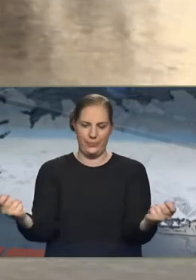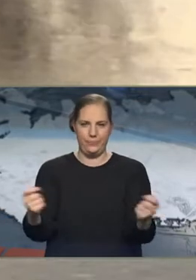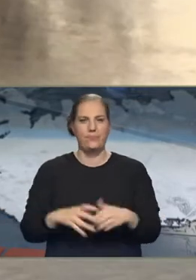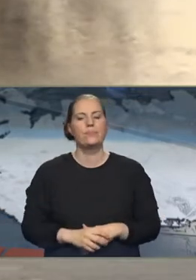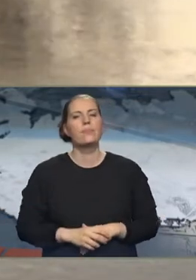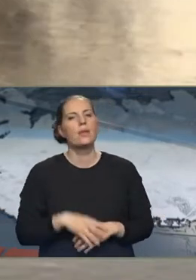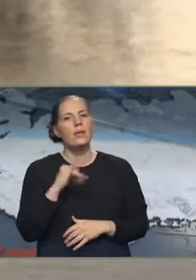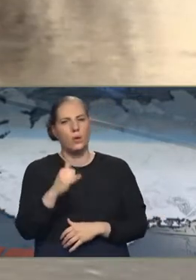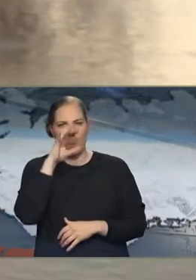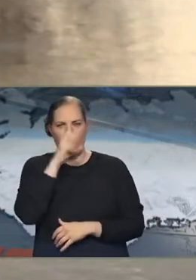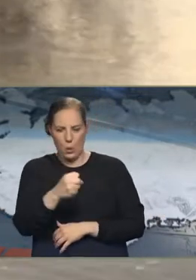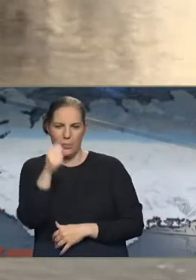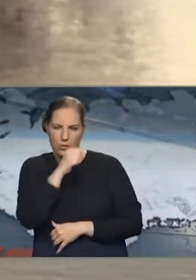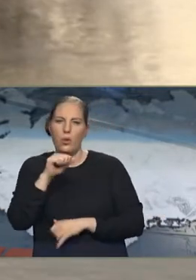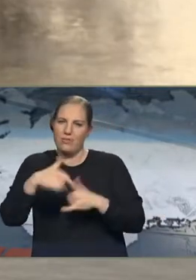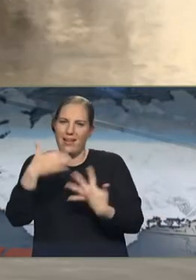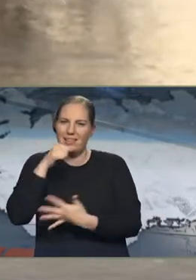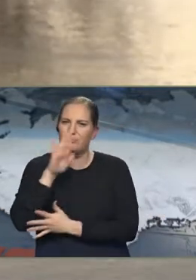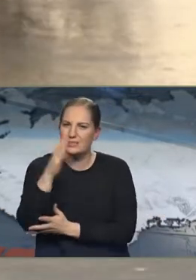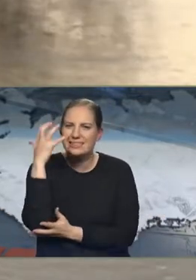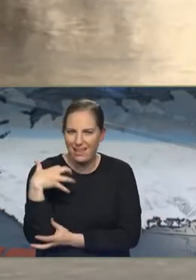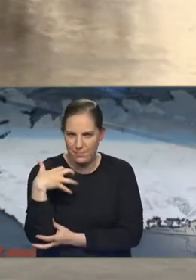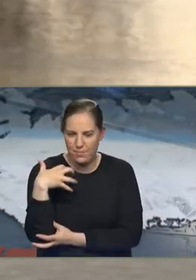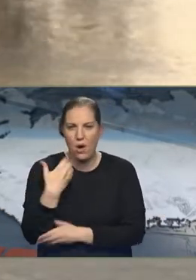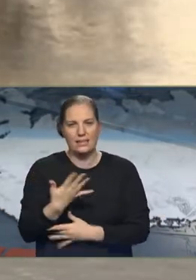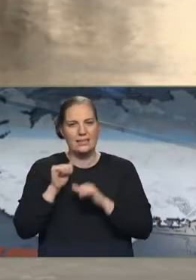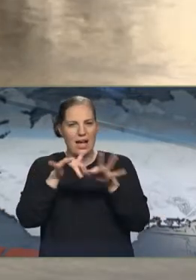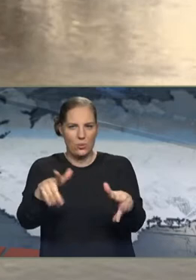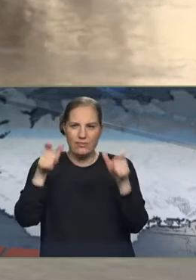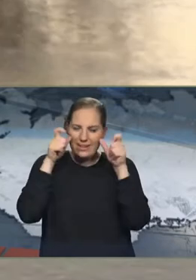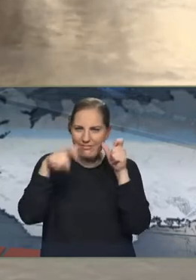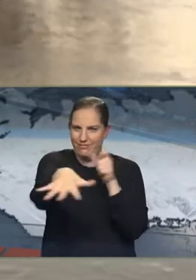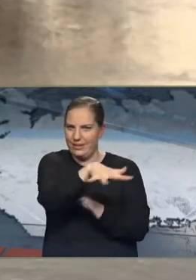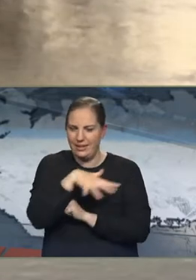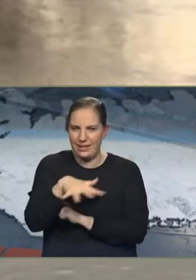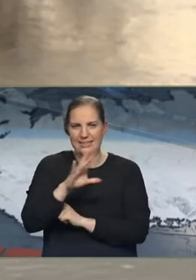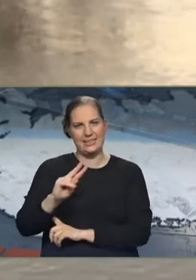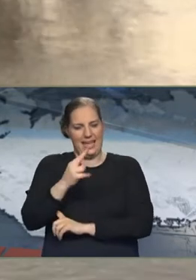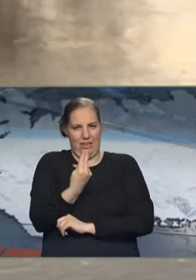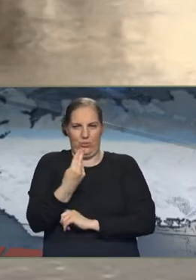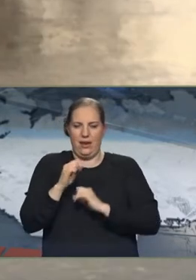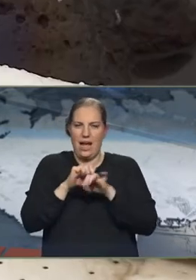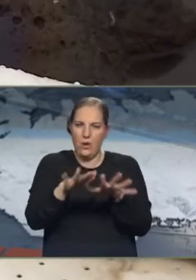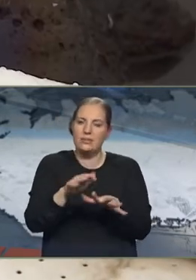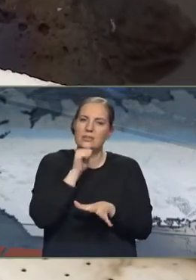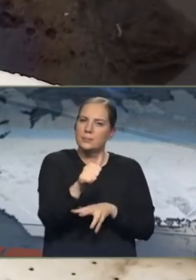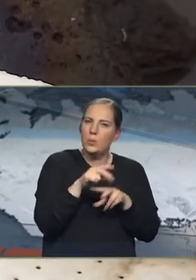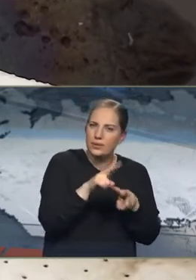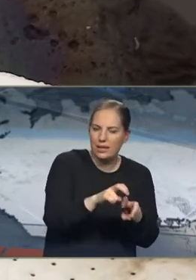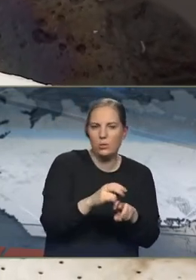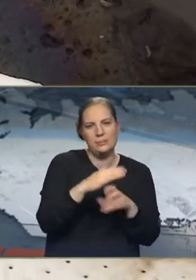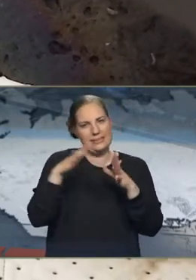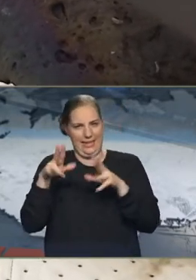ólijamengun er náttúrulega alltaf óaskileg og það getur náttúrulega haft áhrif á lífríkið. Þetta getur haft eitrunar áhrif á bæðið smáðir og